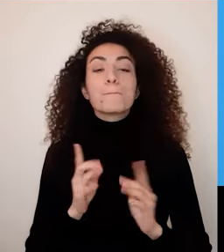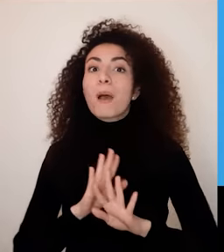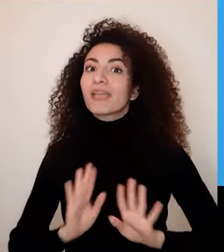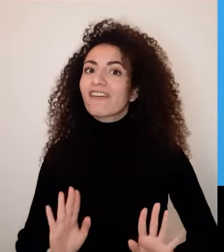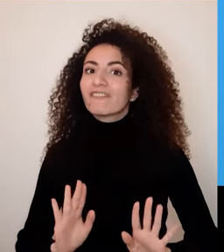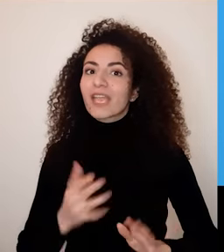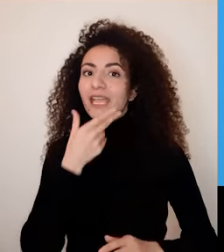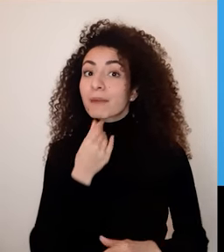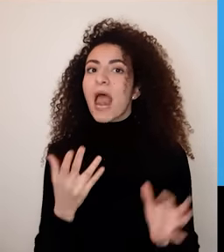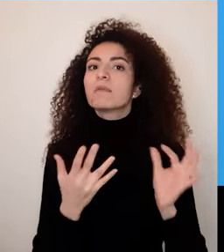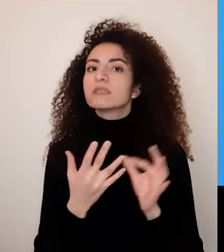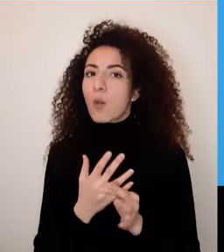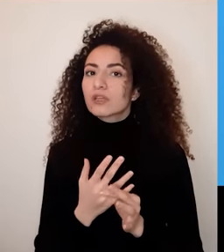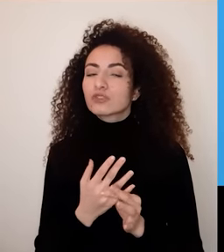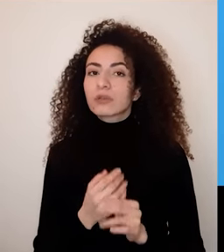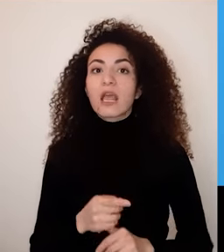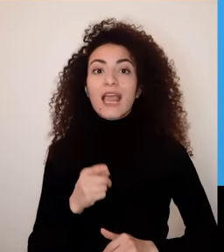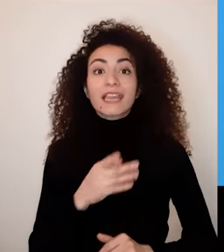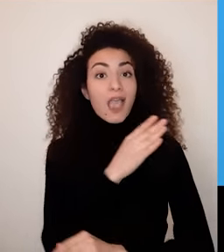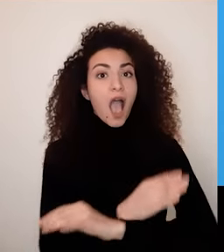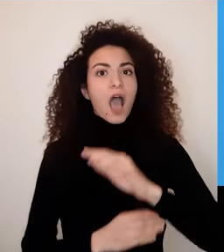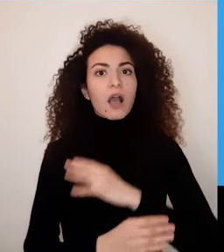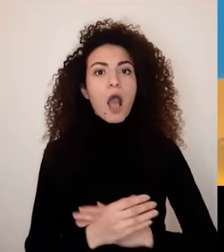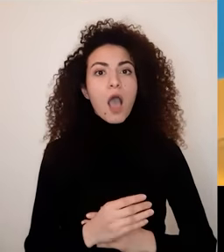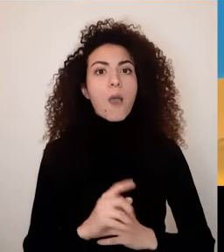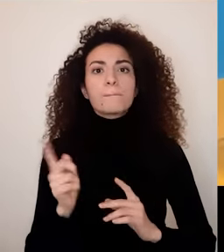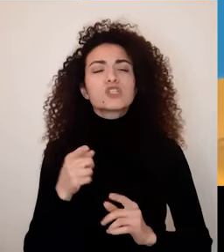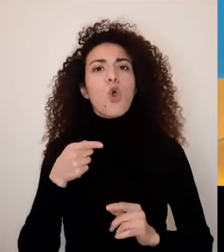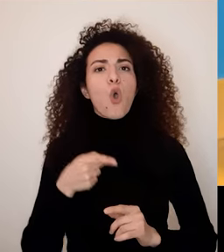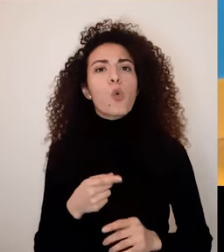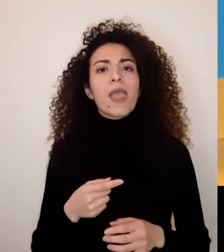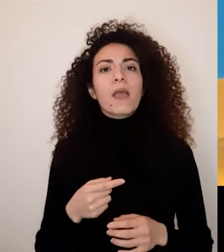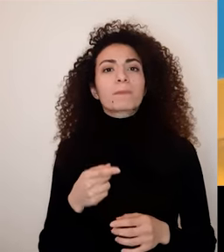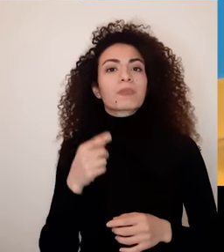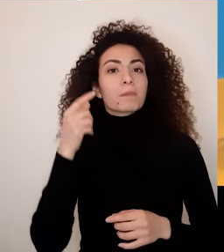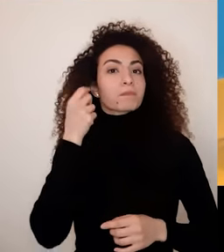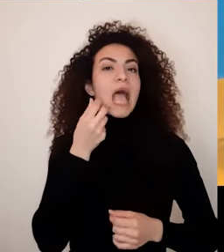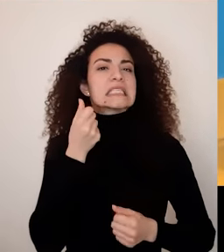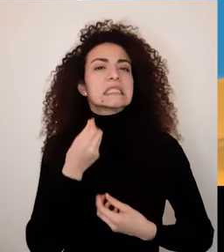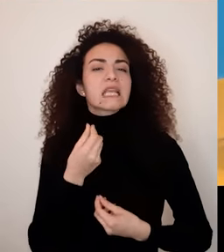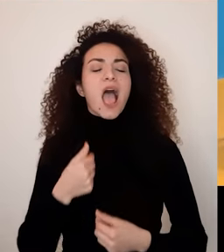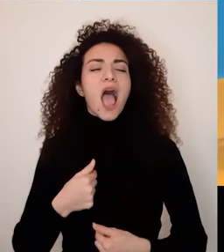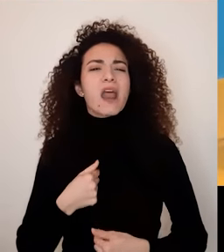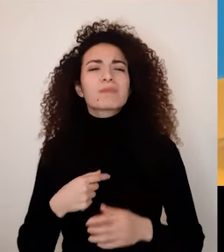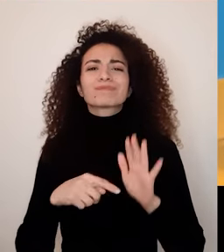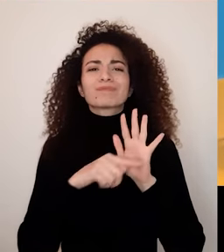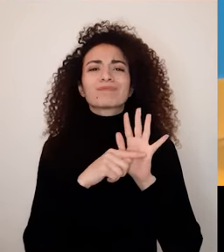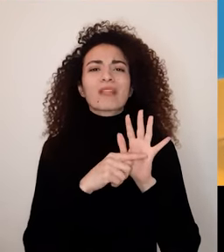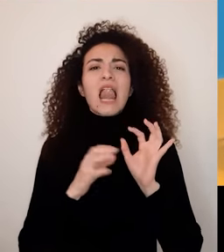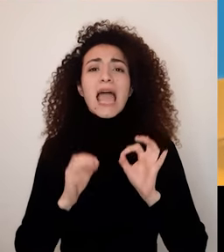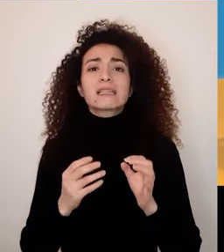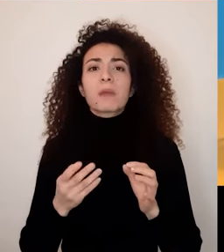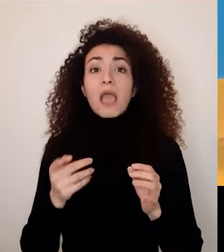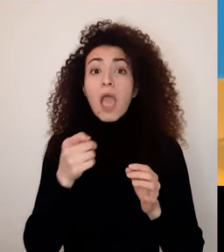هيدا الشعور وحده ما بيكفي للارتباط النهائي وإعاقتك ما لازم تخليك أبدا تسومي على هالمبدأ